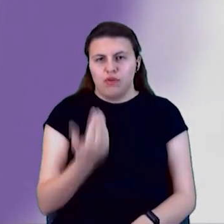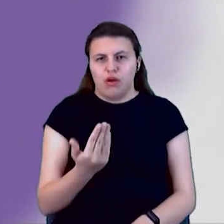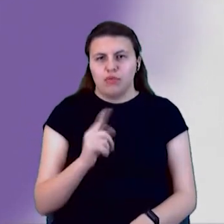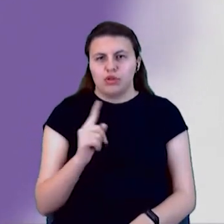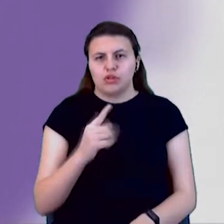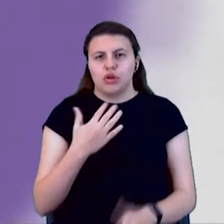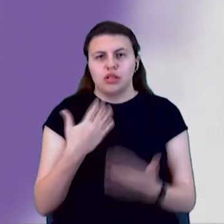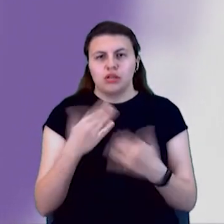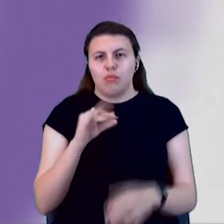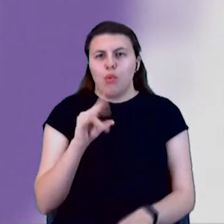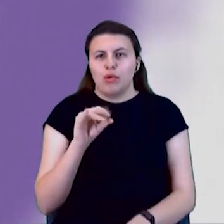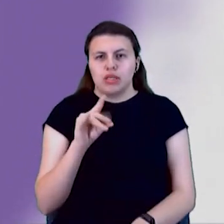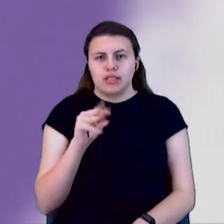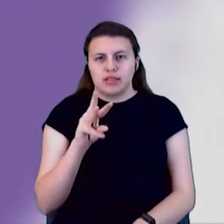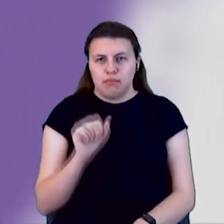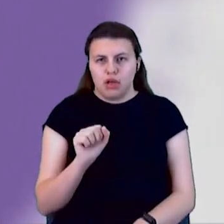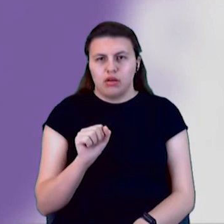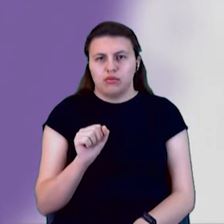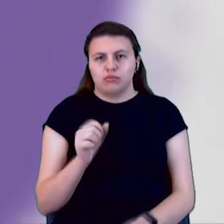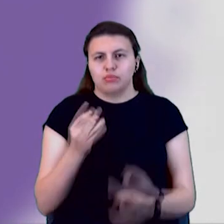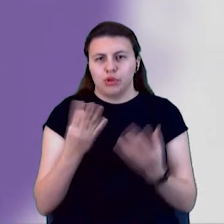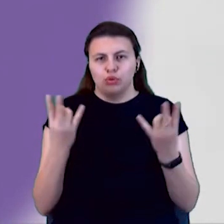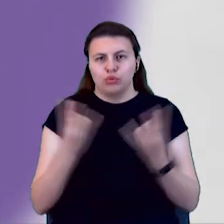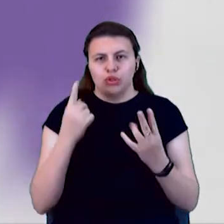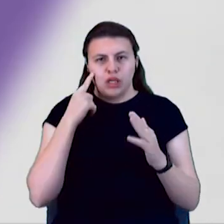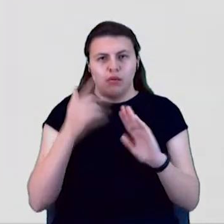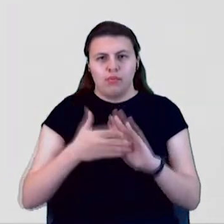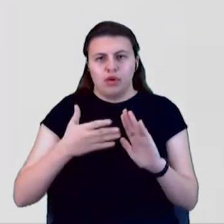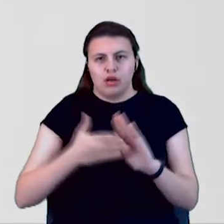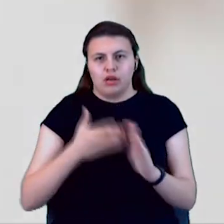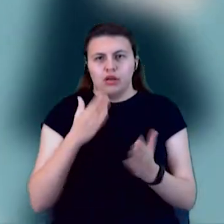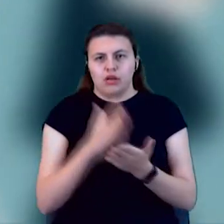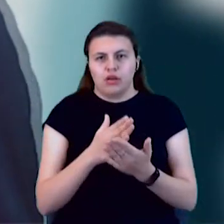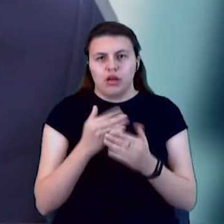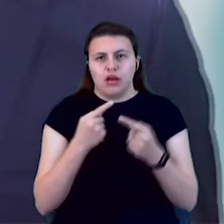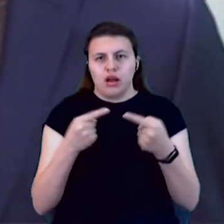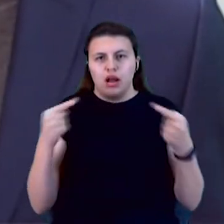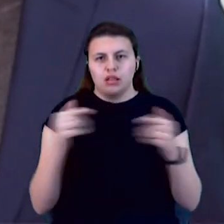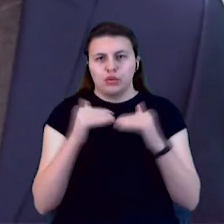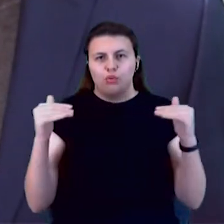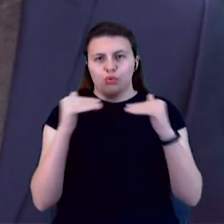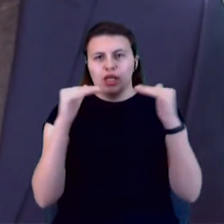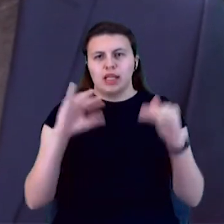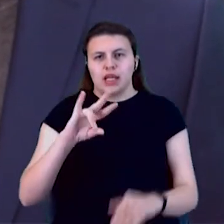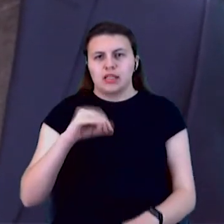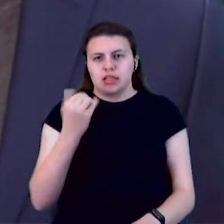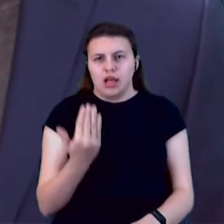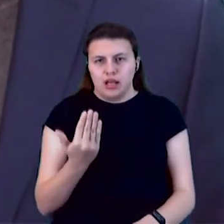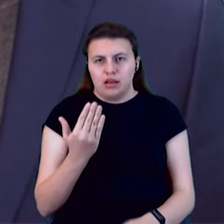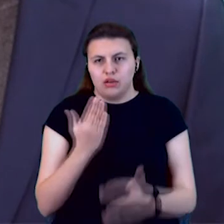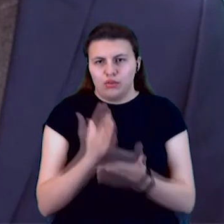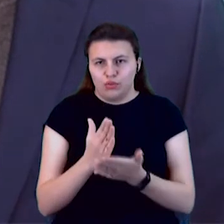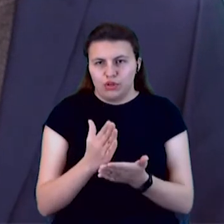популизму, просто потрібно розуміти, є різні рівні політики, є національний рівень, є місний рівень, тому